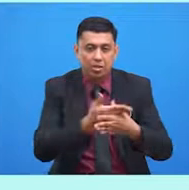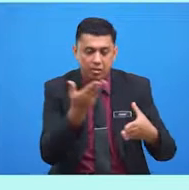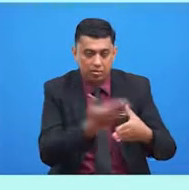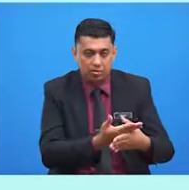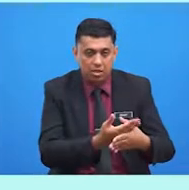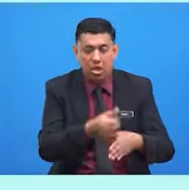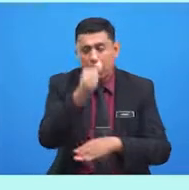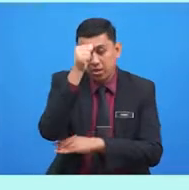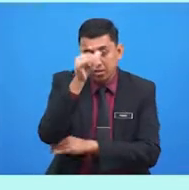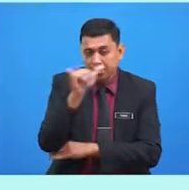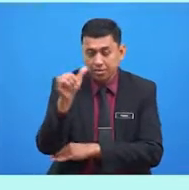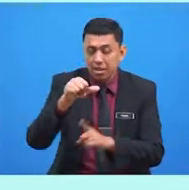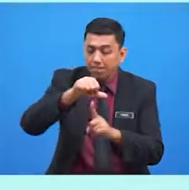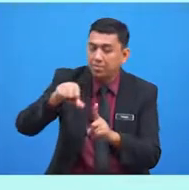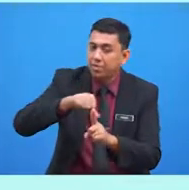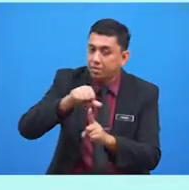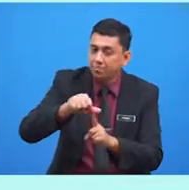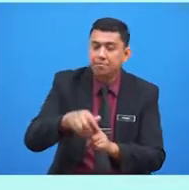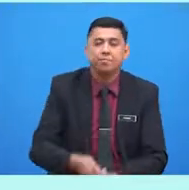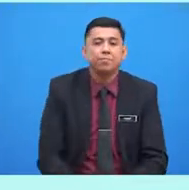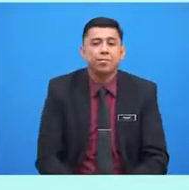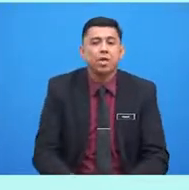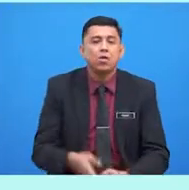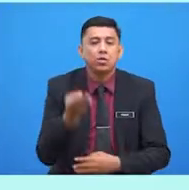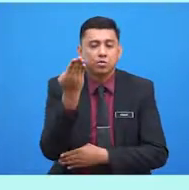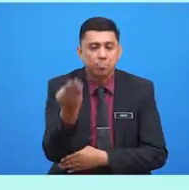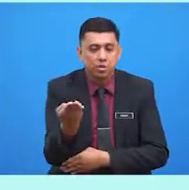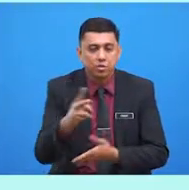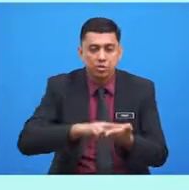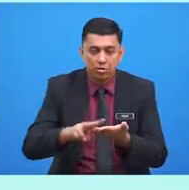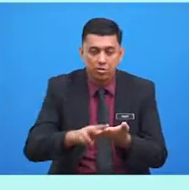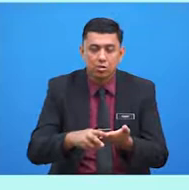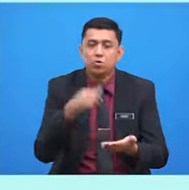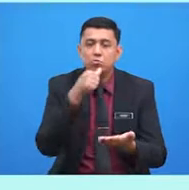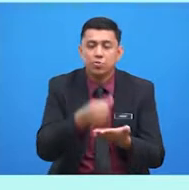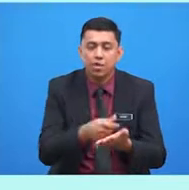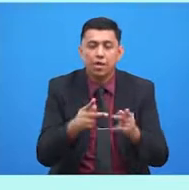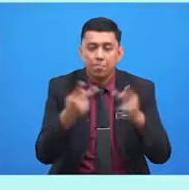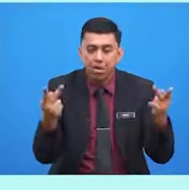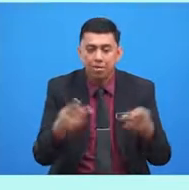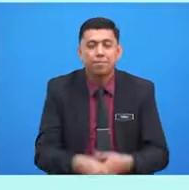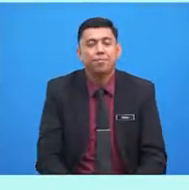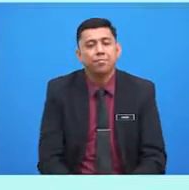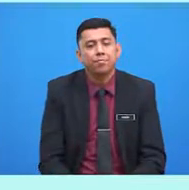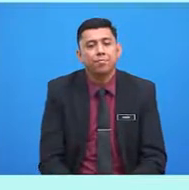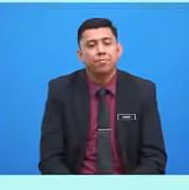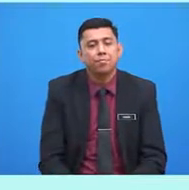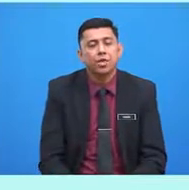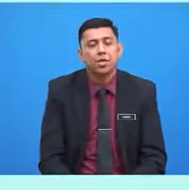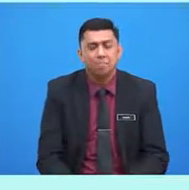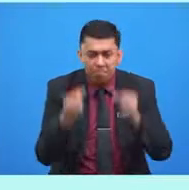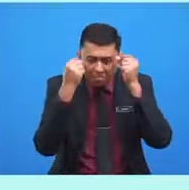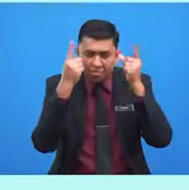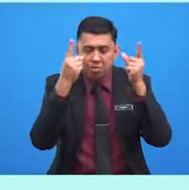ayatnya apabila beliau membaca surat kabar. Halim sedar